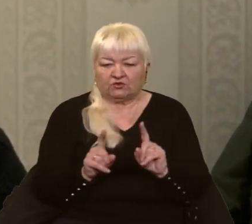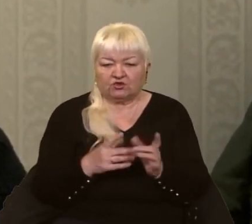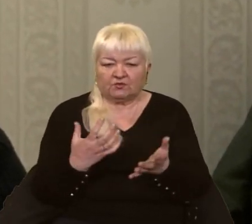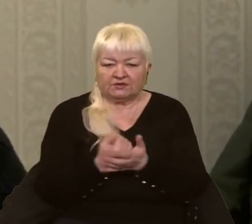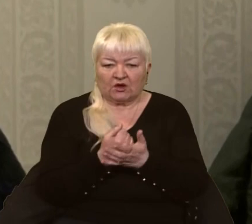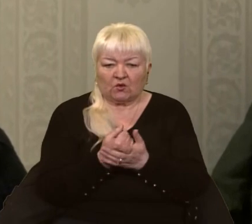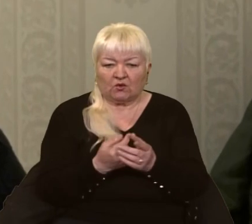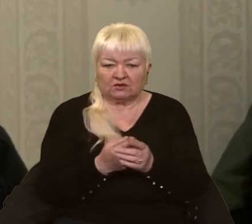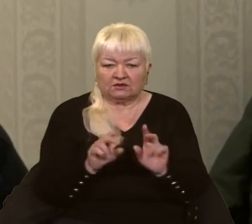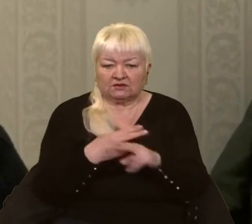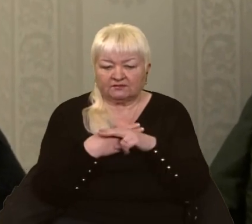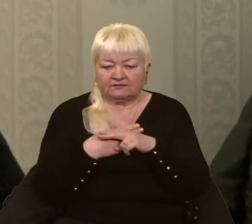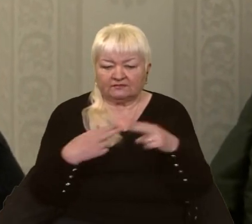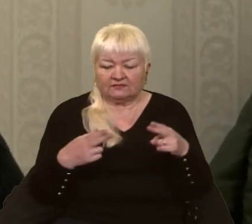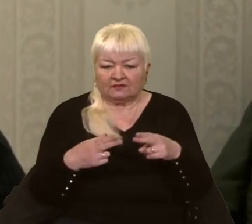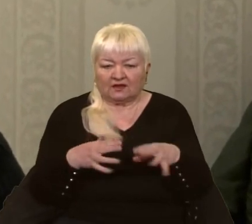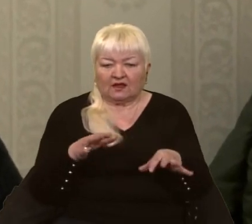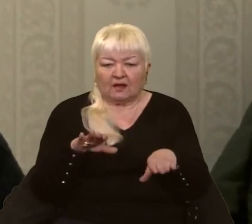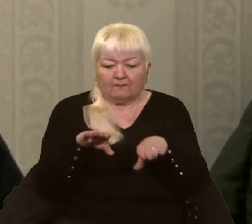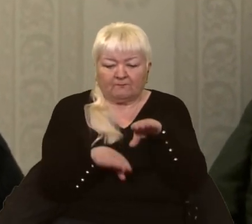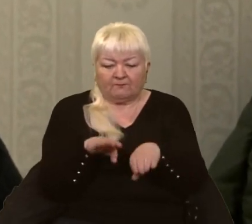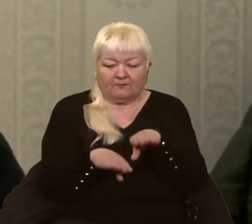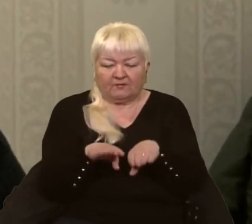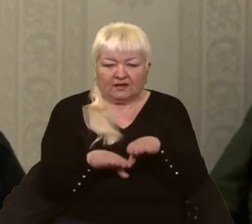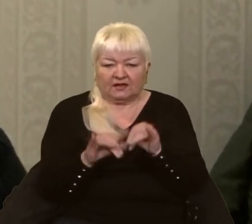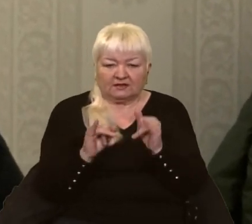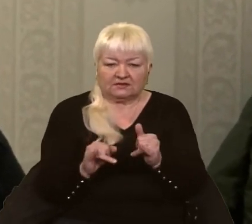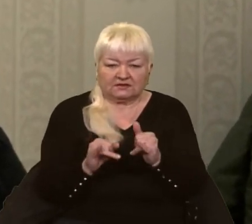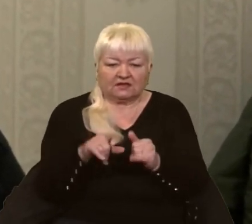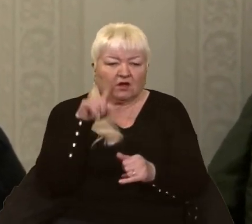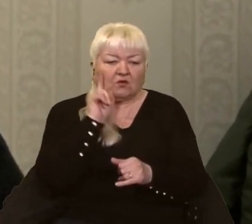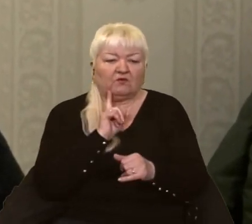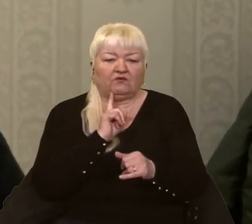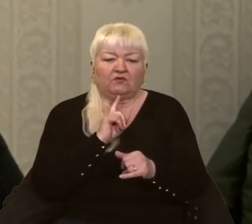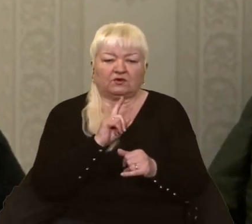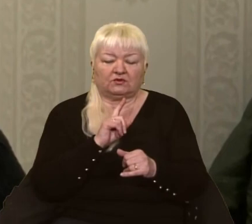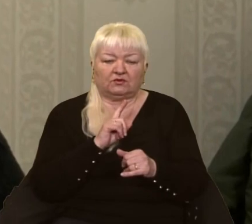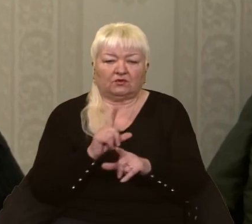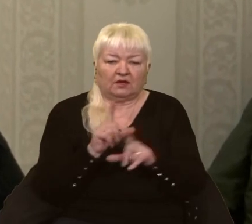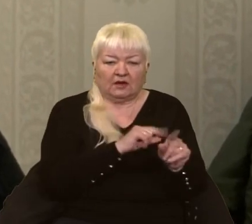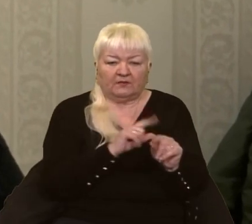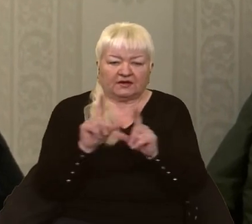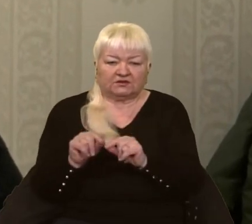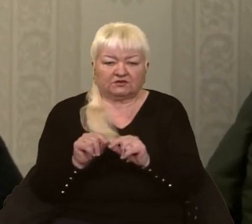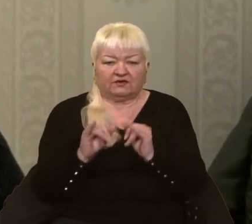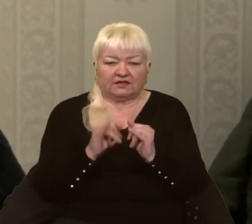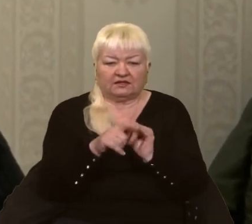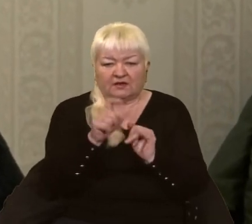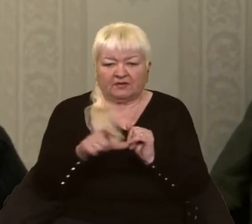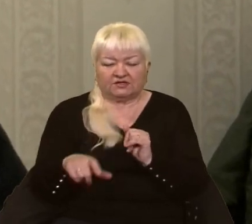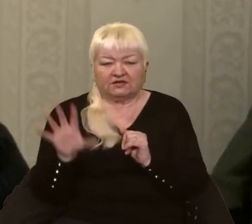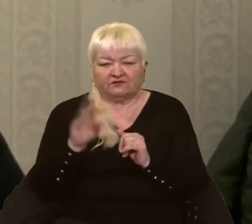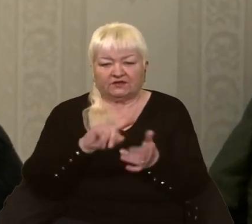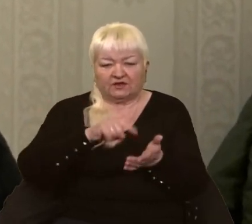ідеальний баланс між забезпеченням комфорту пересування та безпекою мешканців всіх міст України, зокрема і